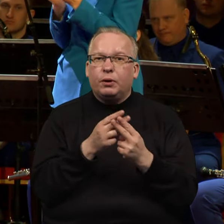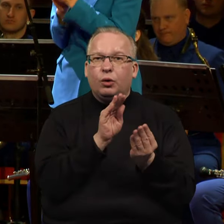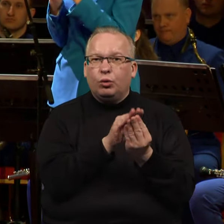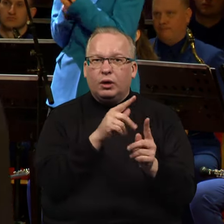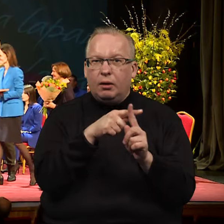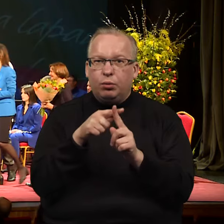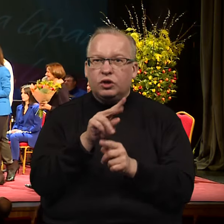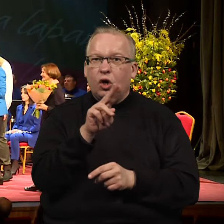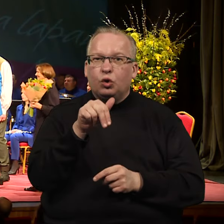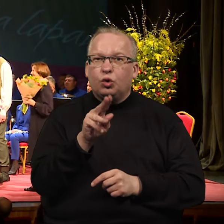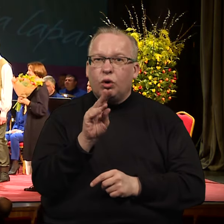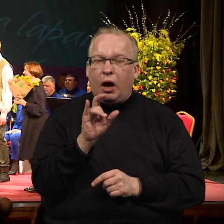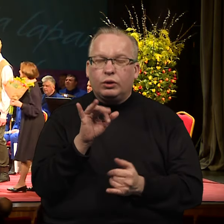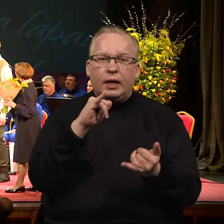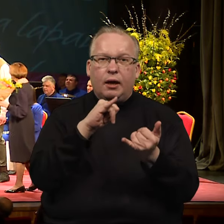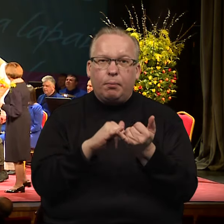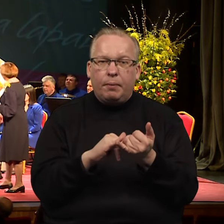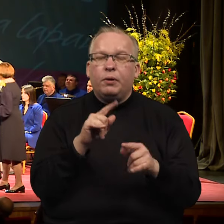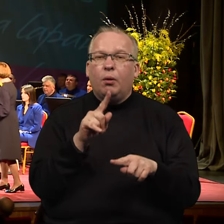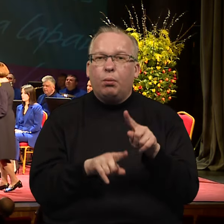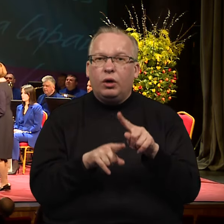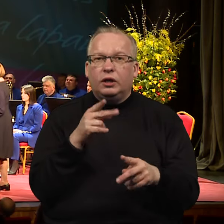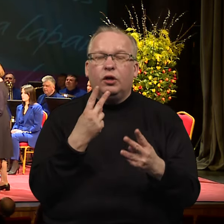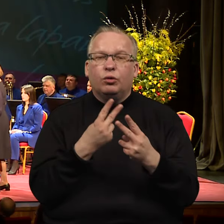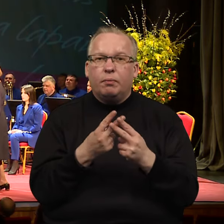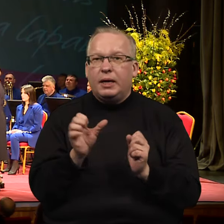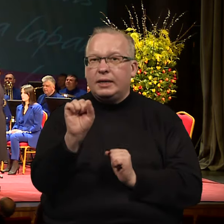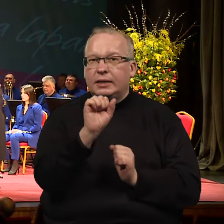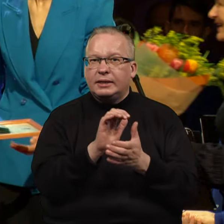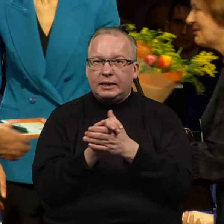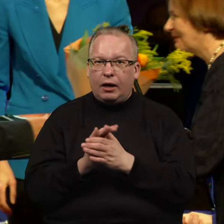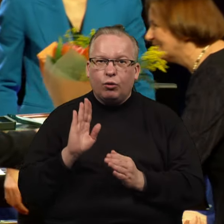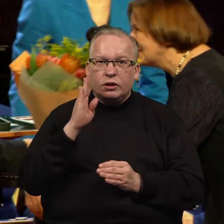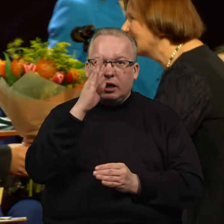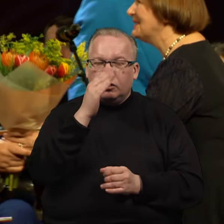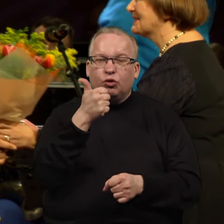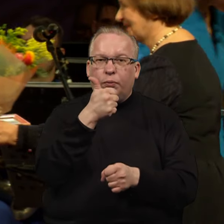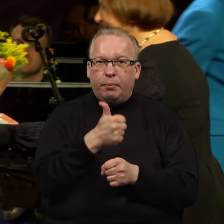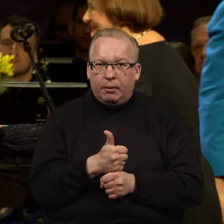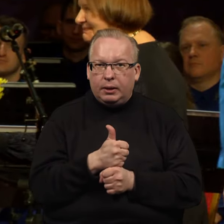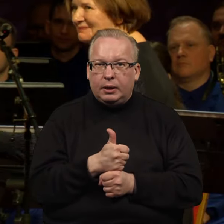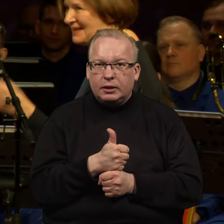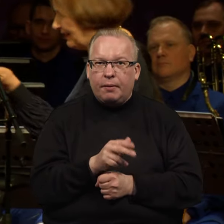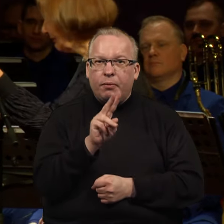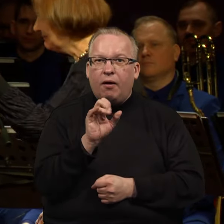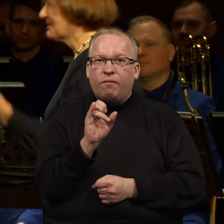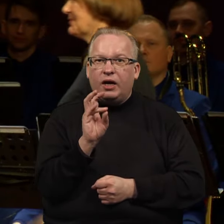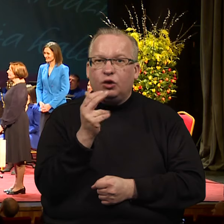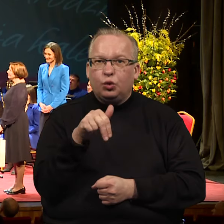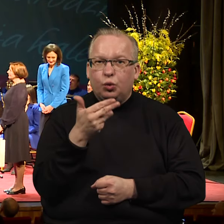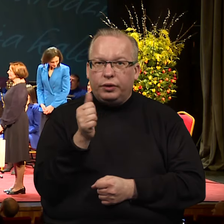Žukauskėnė, istorikas, politinių kalinių ir tremtinių sąjungos anikščių filialo pirmininkas Gintaras Vaičiūnas,